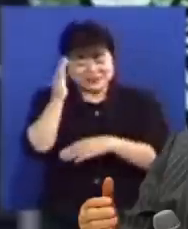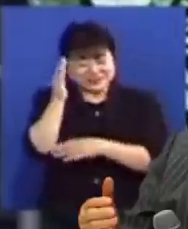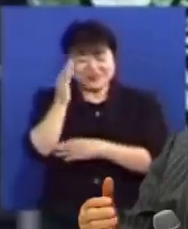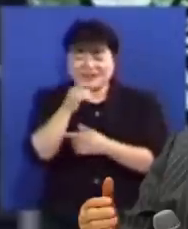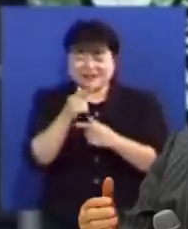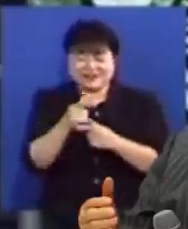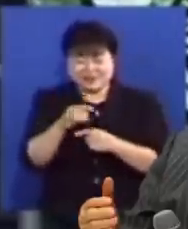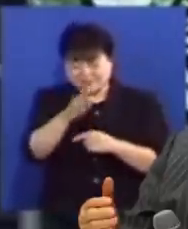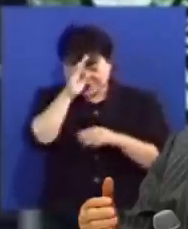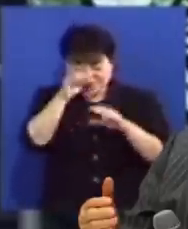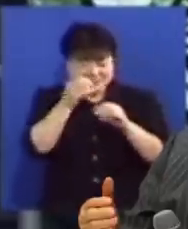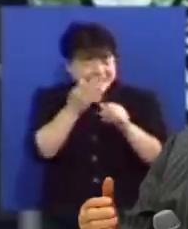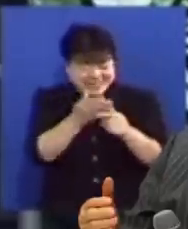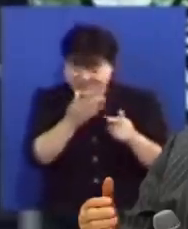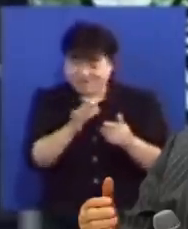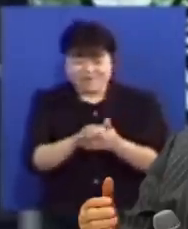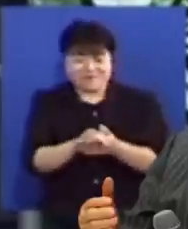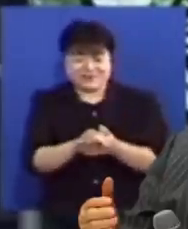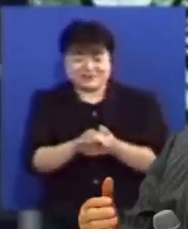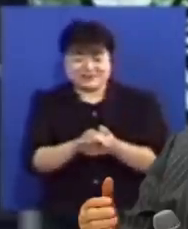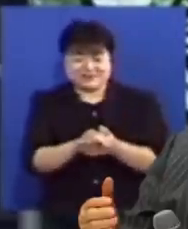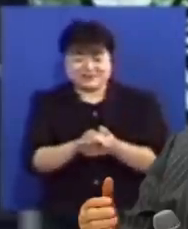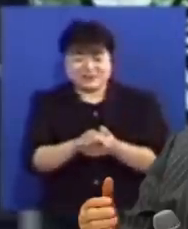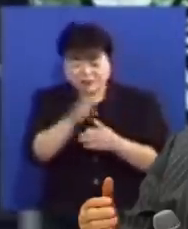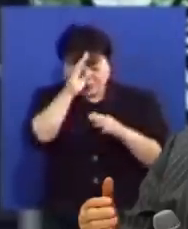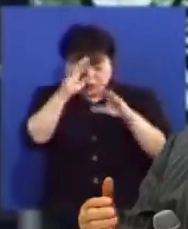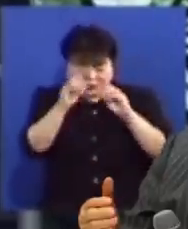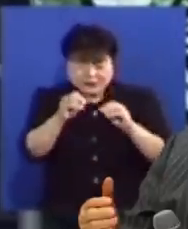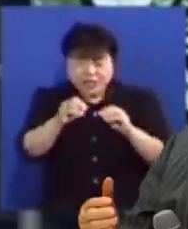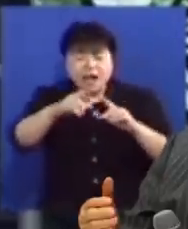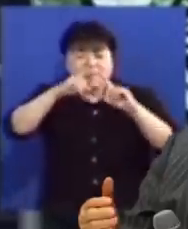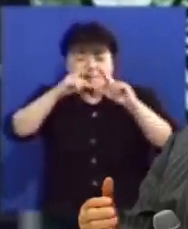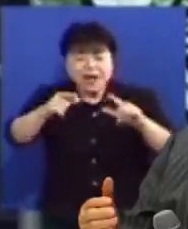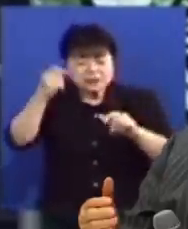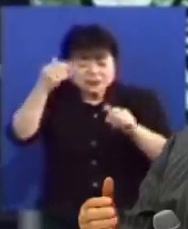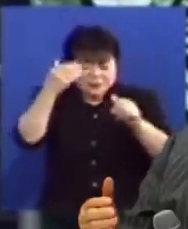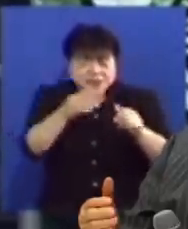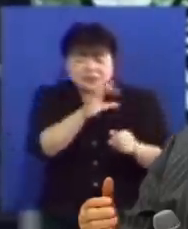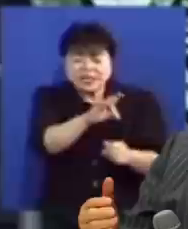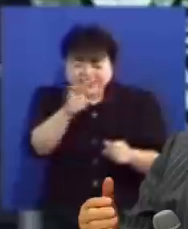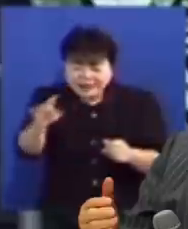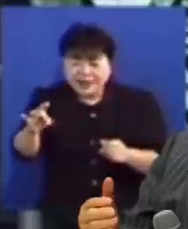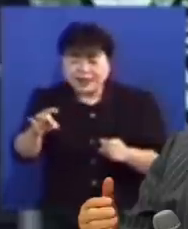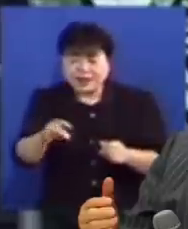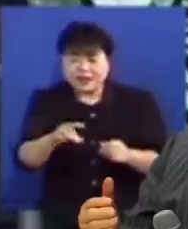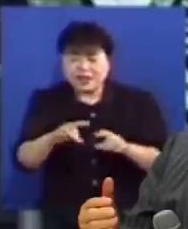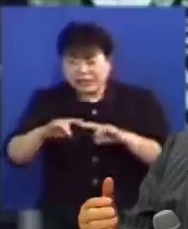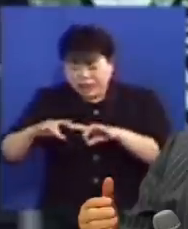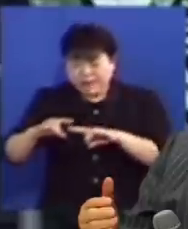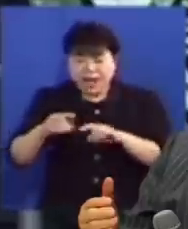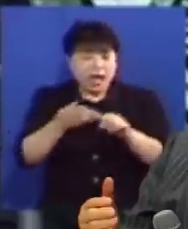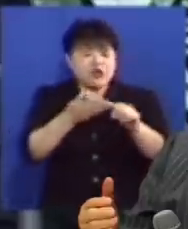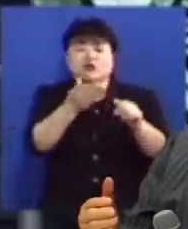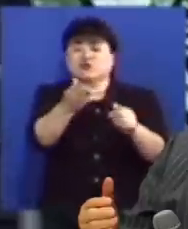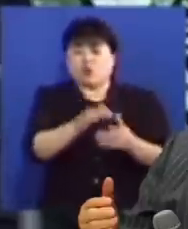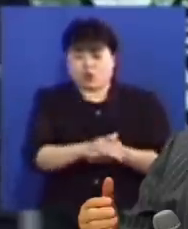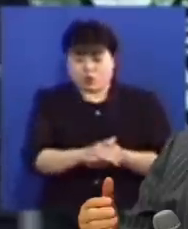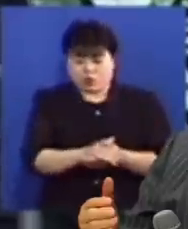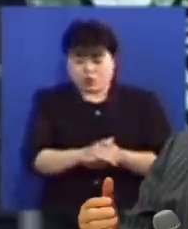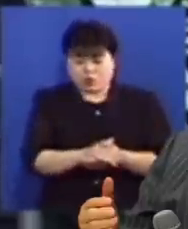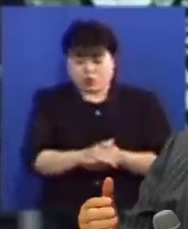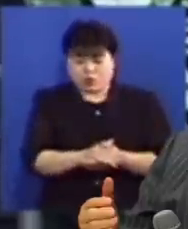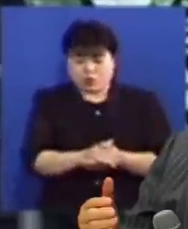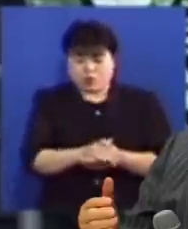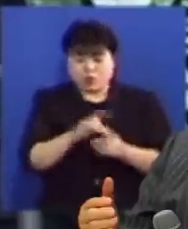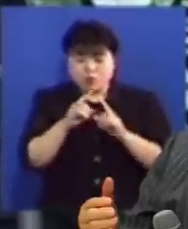그 병나는 것을 말하는 것은 그때그때 성령께서 레마를 주셔서 말씀하게 하고 또 왜